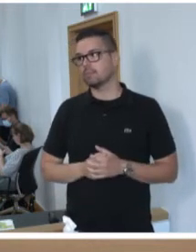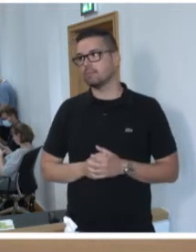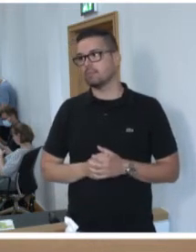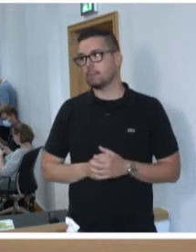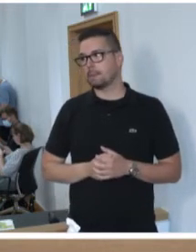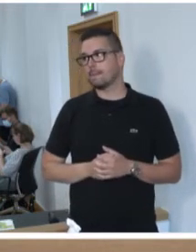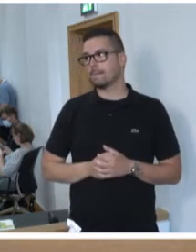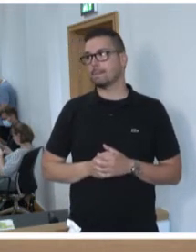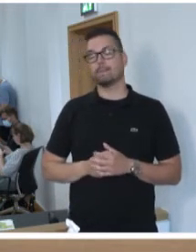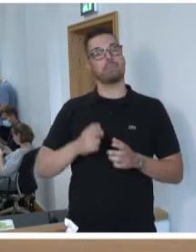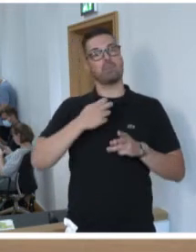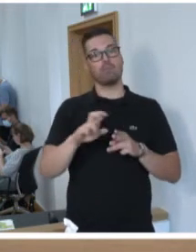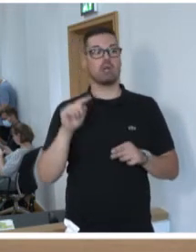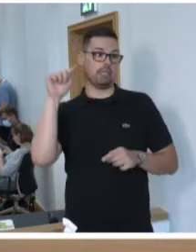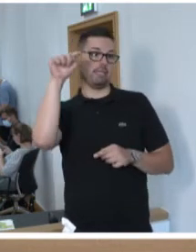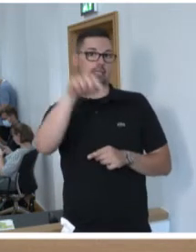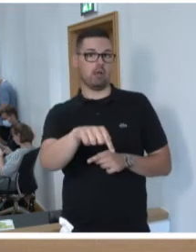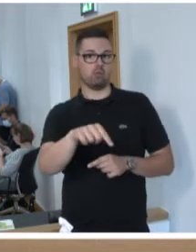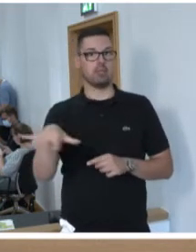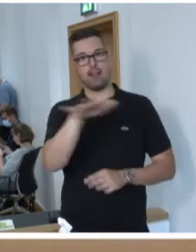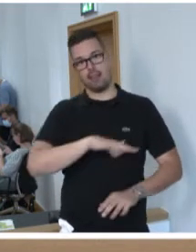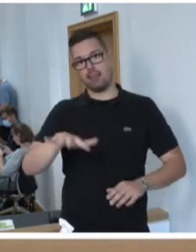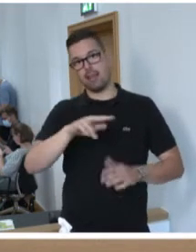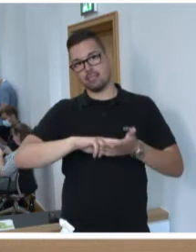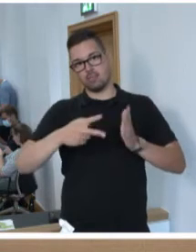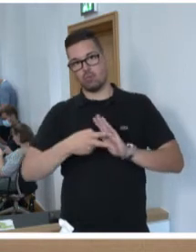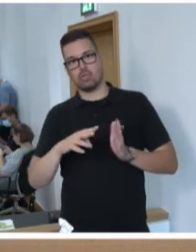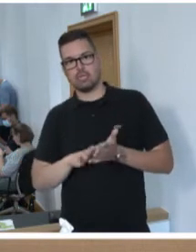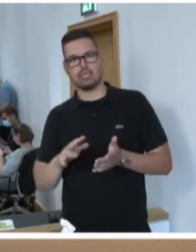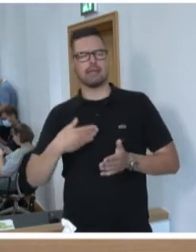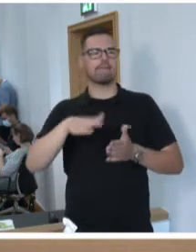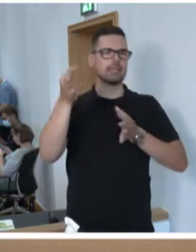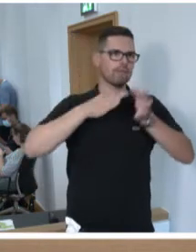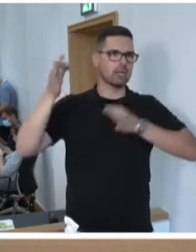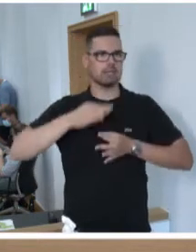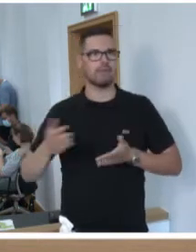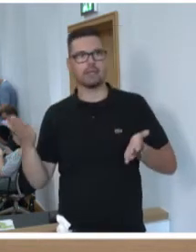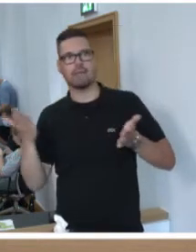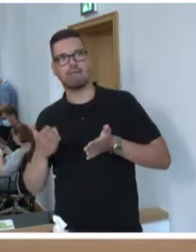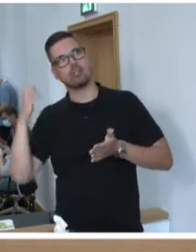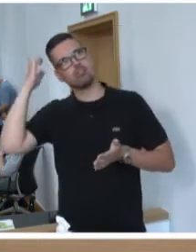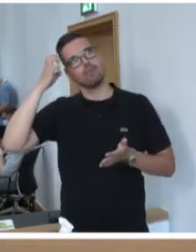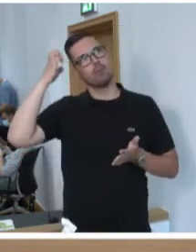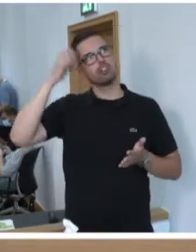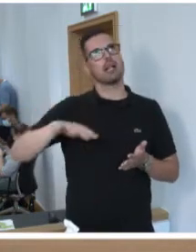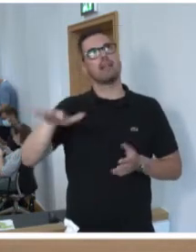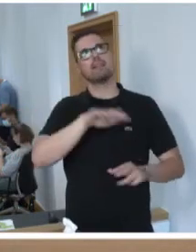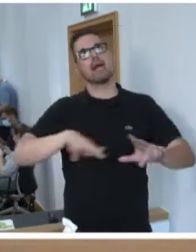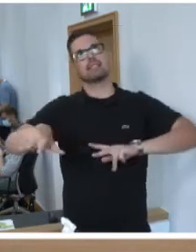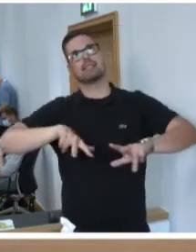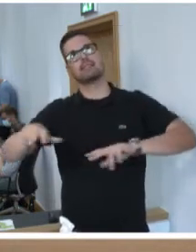Über Ford hinaus stellen sich jetzt für die Landespolitik weitere Fragen. Welche Vorstellungen hat die Landesregierung